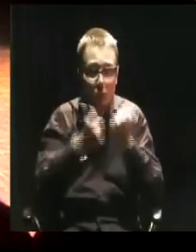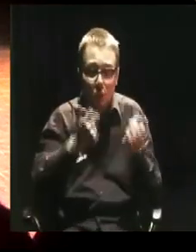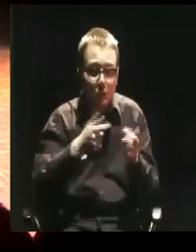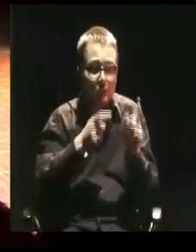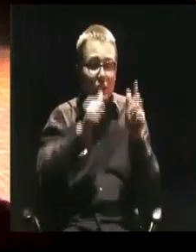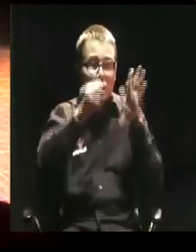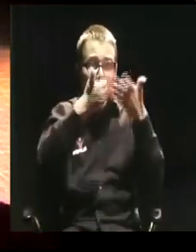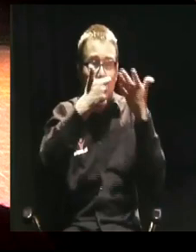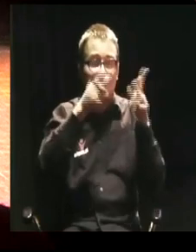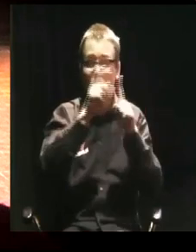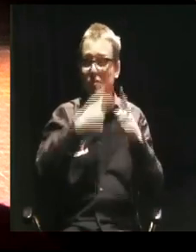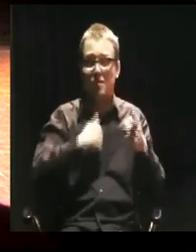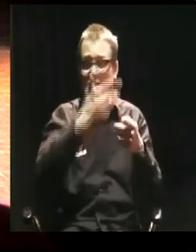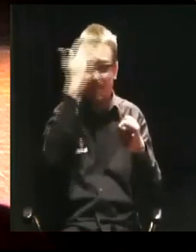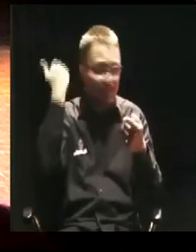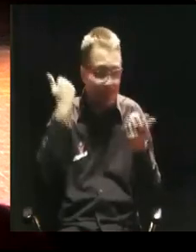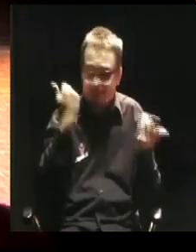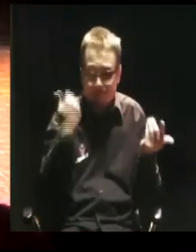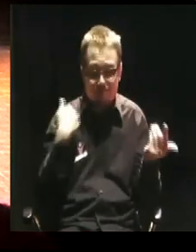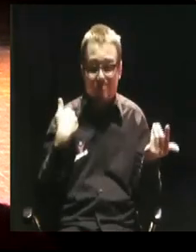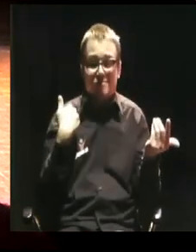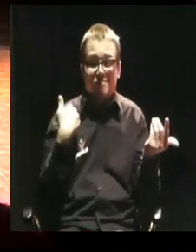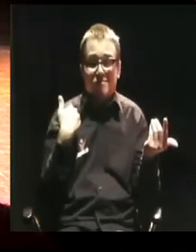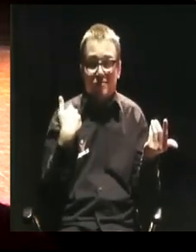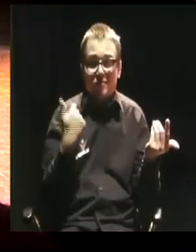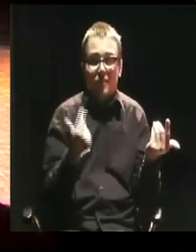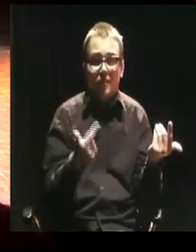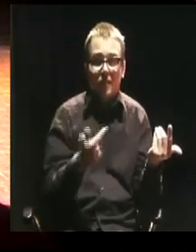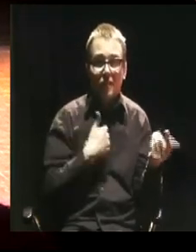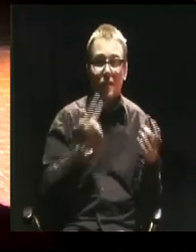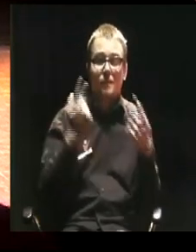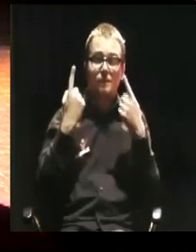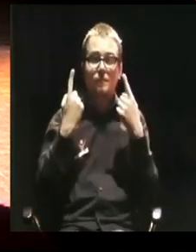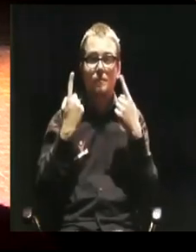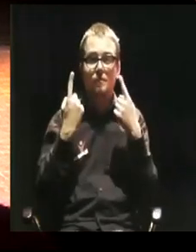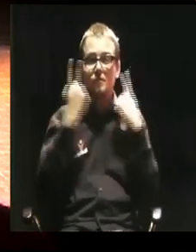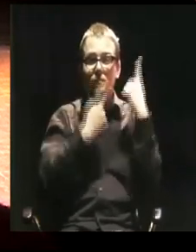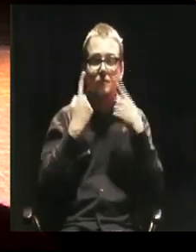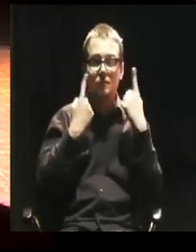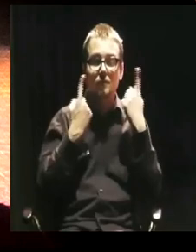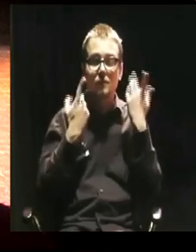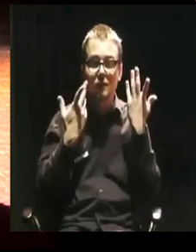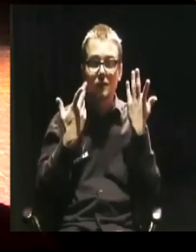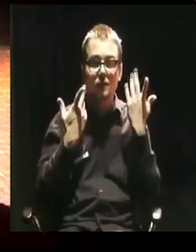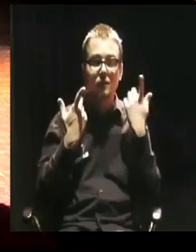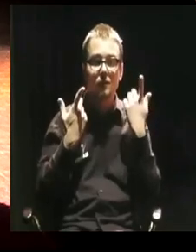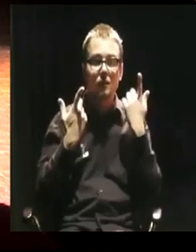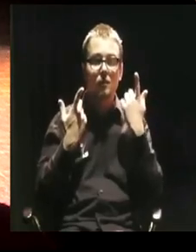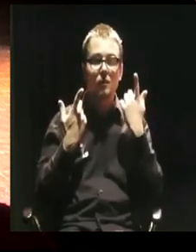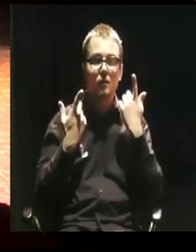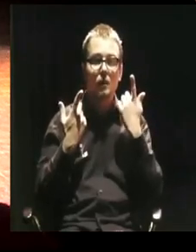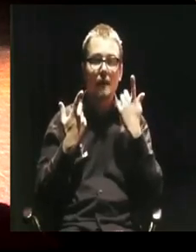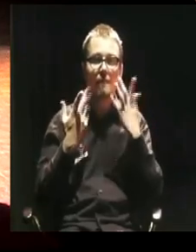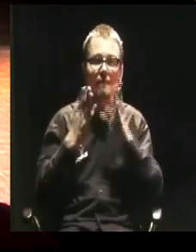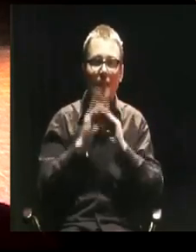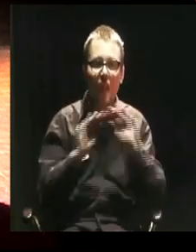bladego pojęcia, co znaczą i mam takie wrażenie, że w świecie szeroko pojętej nauki albo czegoś, co